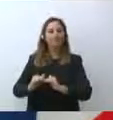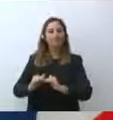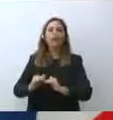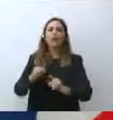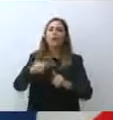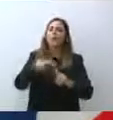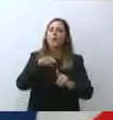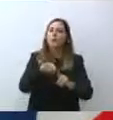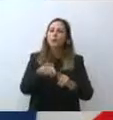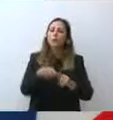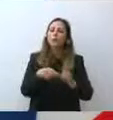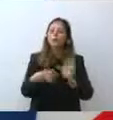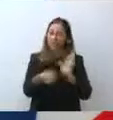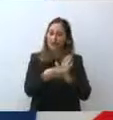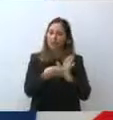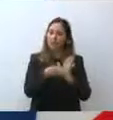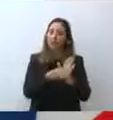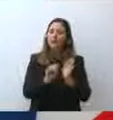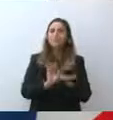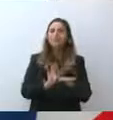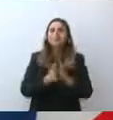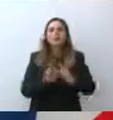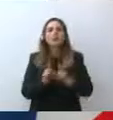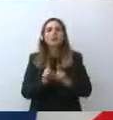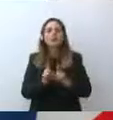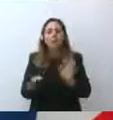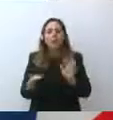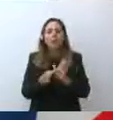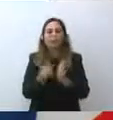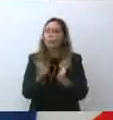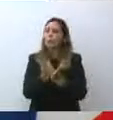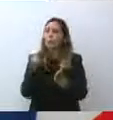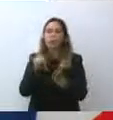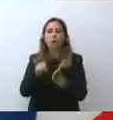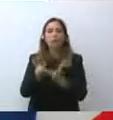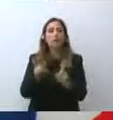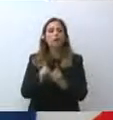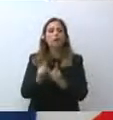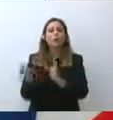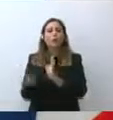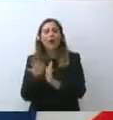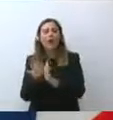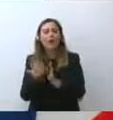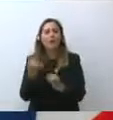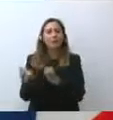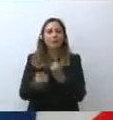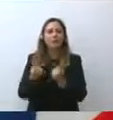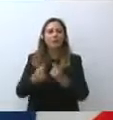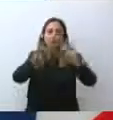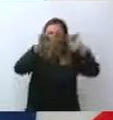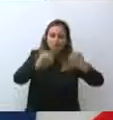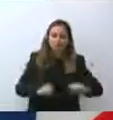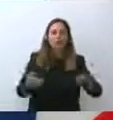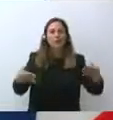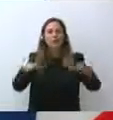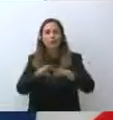decisivo per evitare di tornare a chiudere, quindi per tutelare le attività